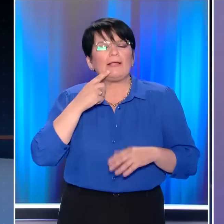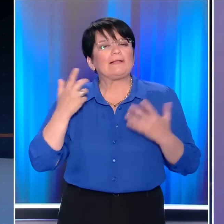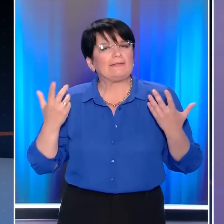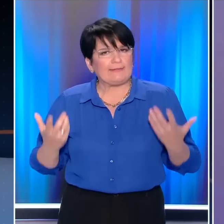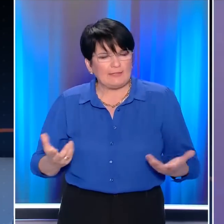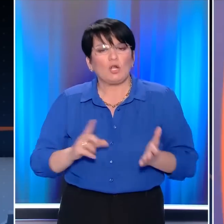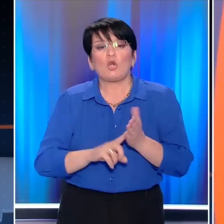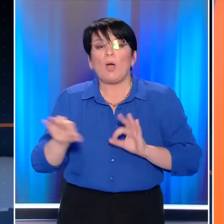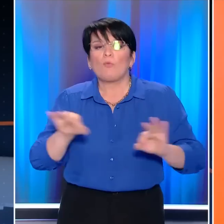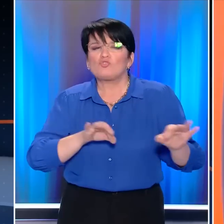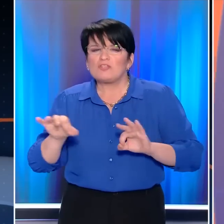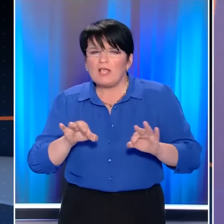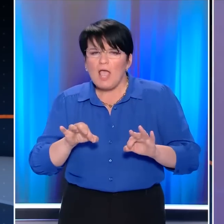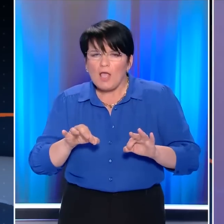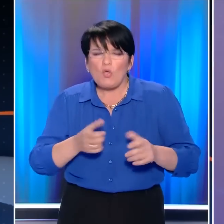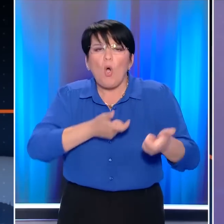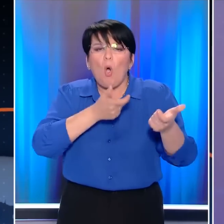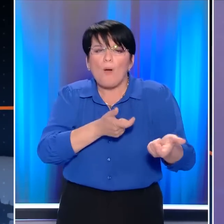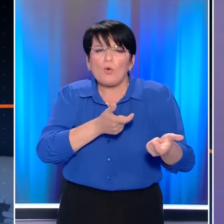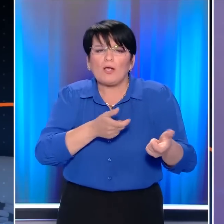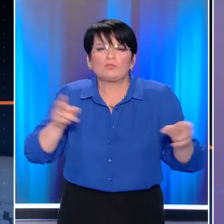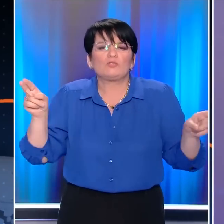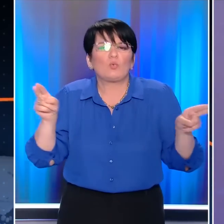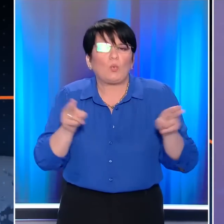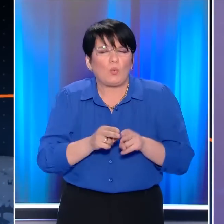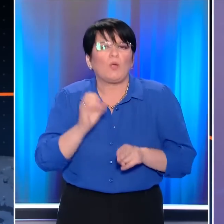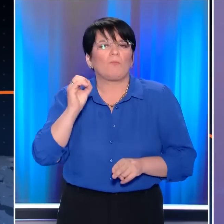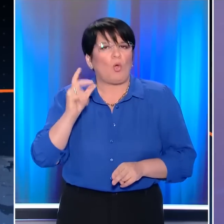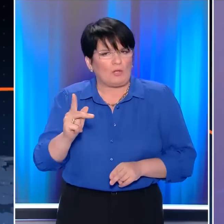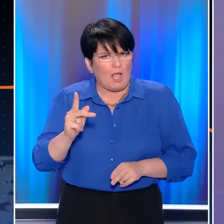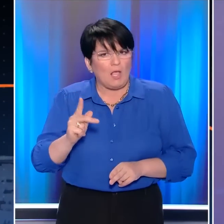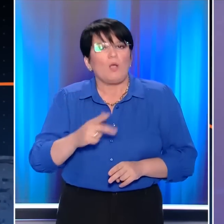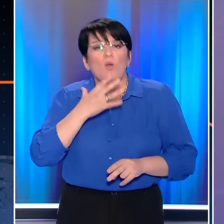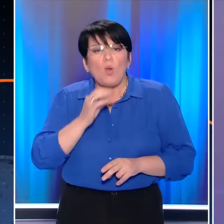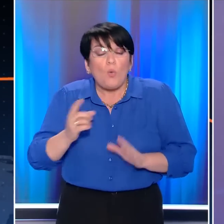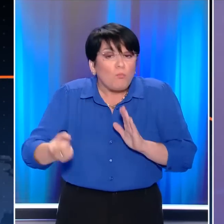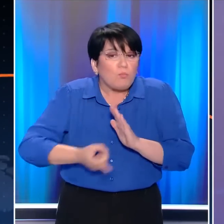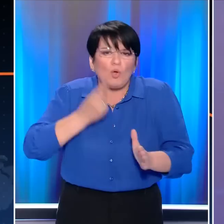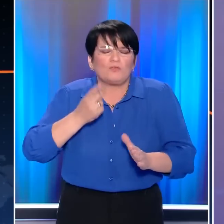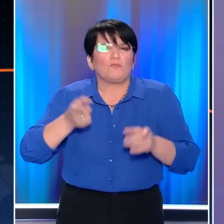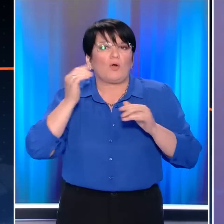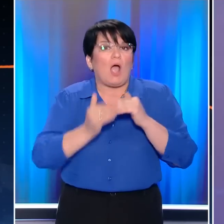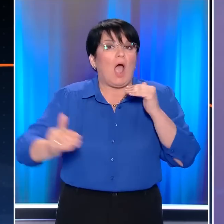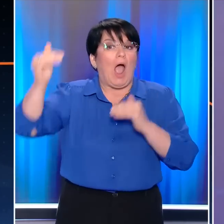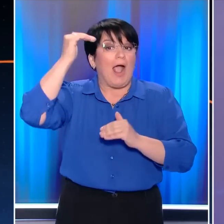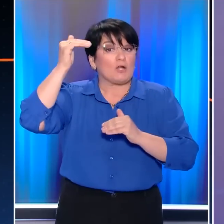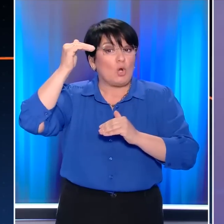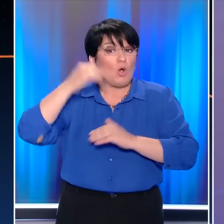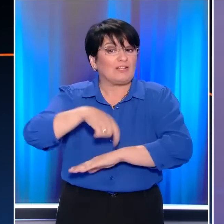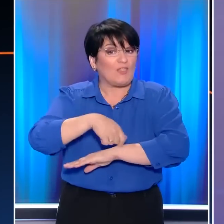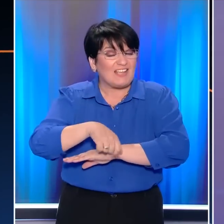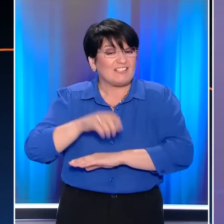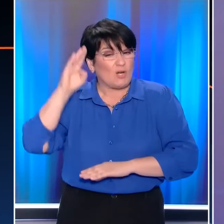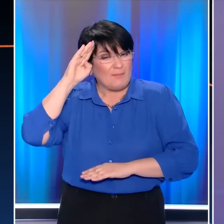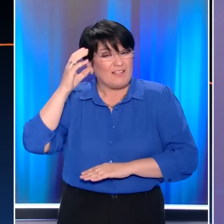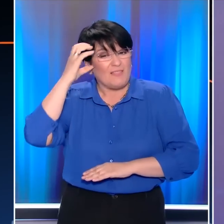φως σε νομοσχέδιο για τον περιορισμό της οπλοκατοχής, λίγες μόλις ώρες μετά την πρωτοφανή απόφαση του, διορισμένο από την κυβέρνηση